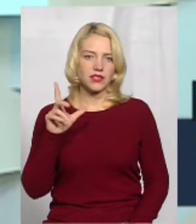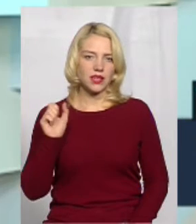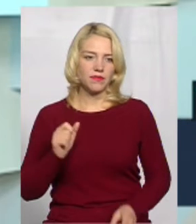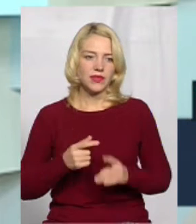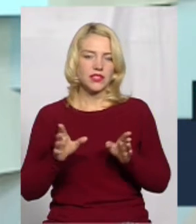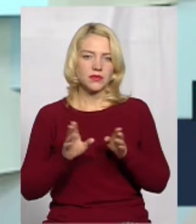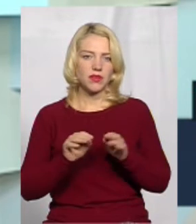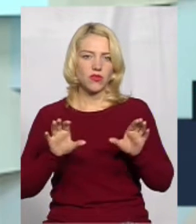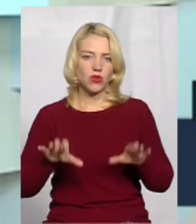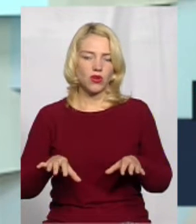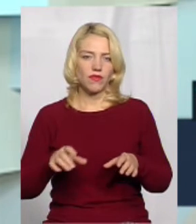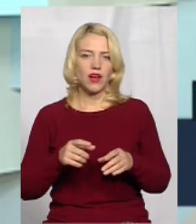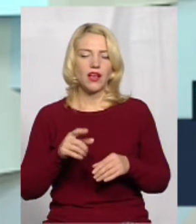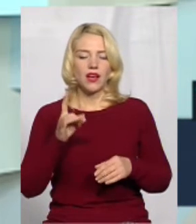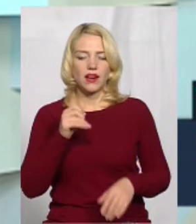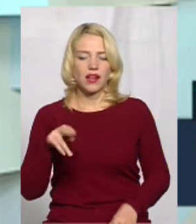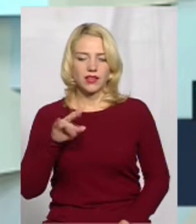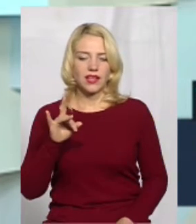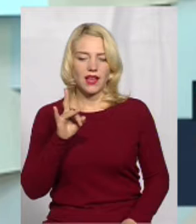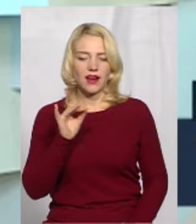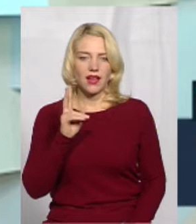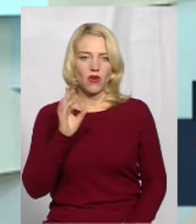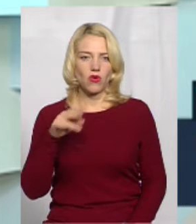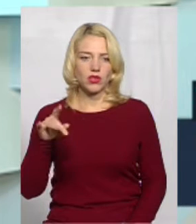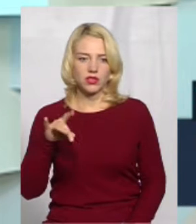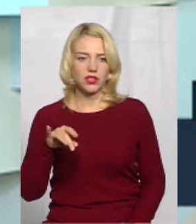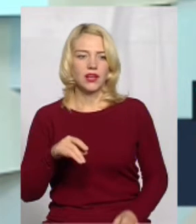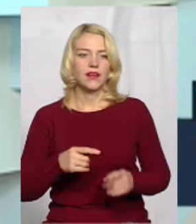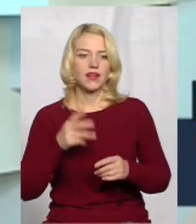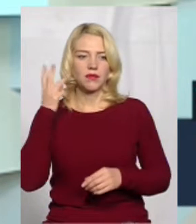співголовою Ради реформ Хмельниччини. Доброго вечора.